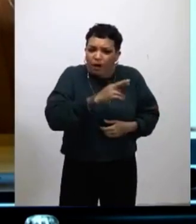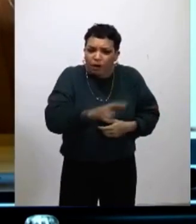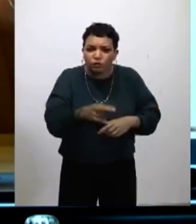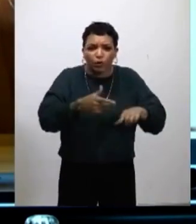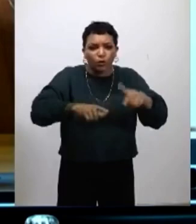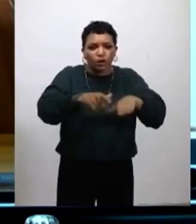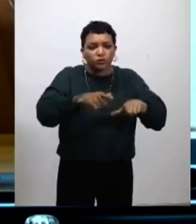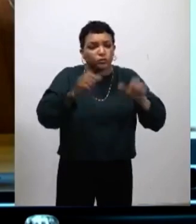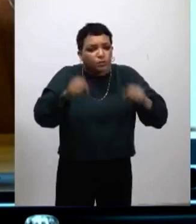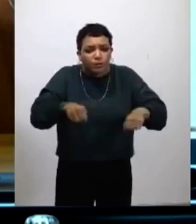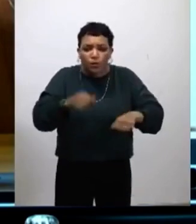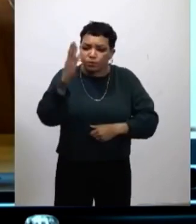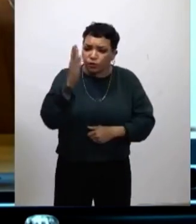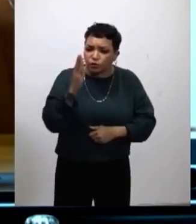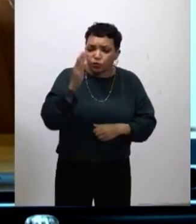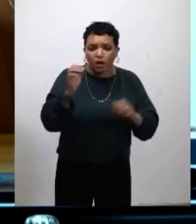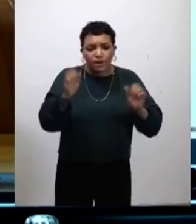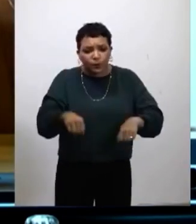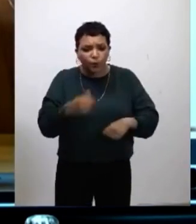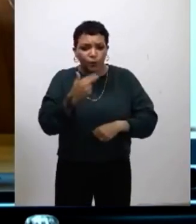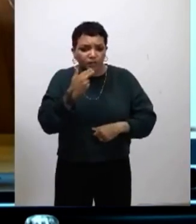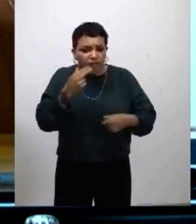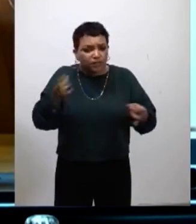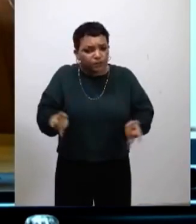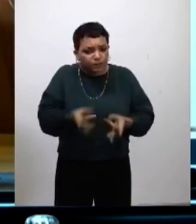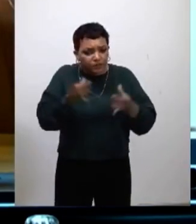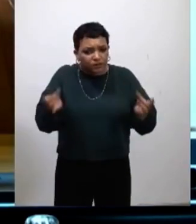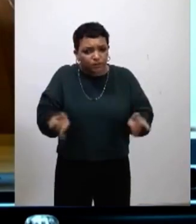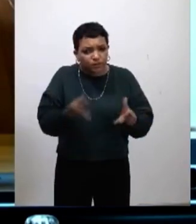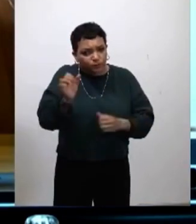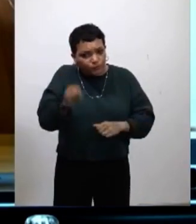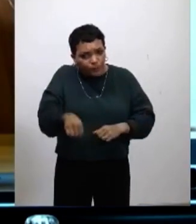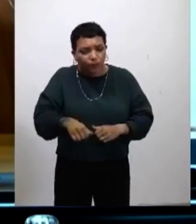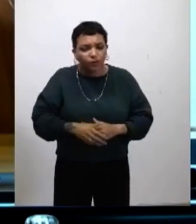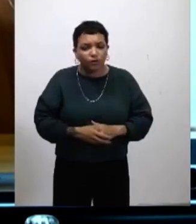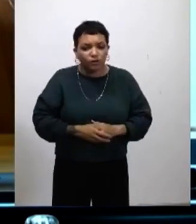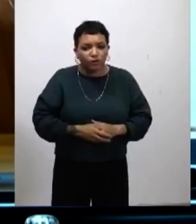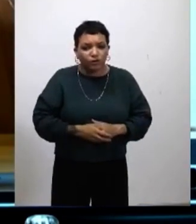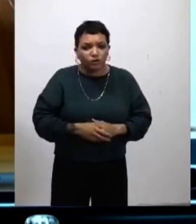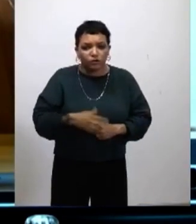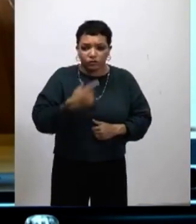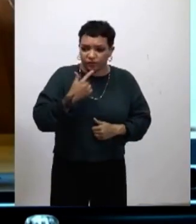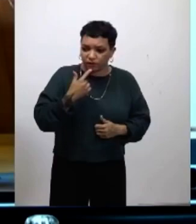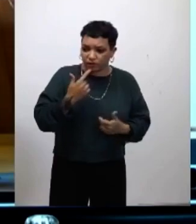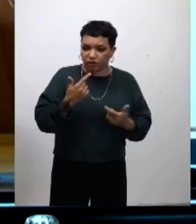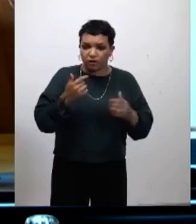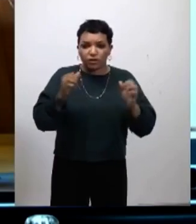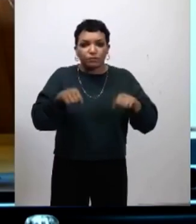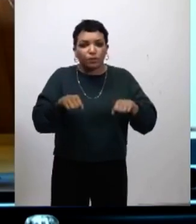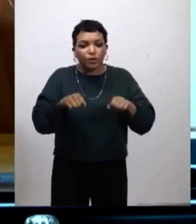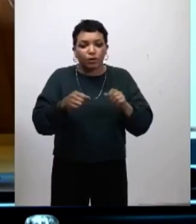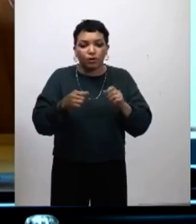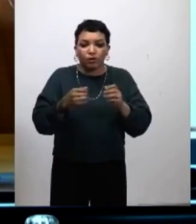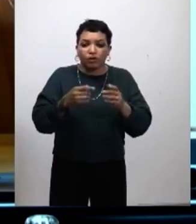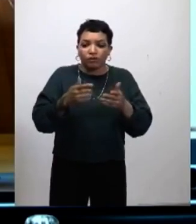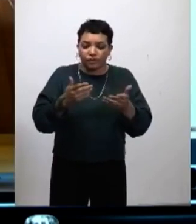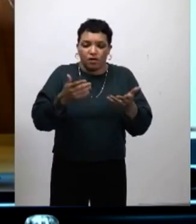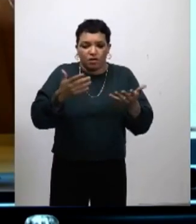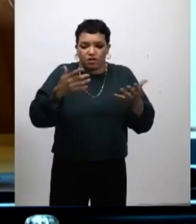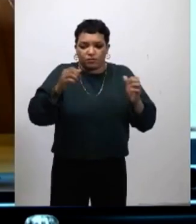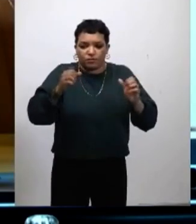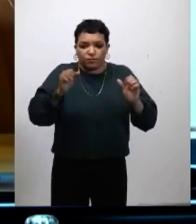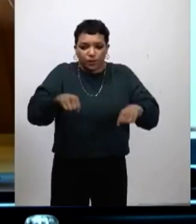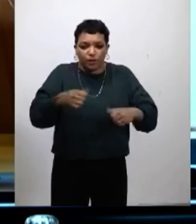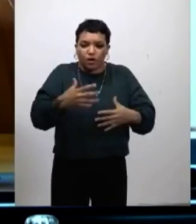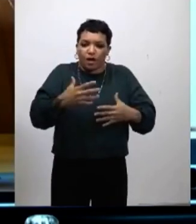vous pouvez en avoir besoin, vous pouvez en avoir un usage. Donc au fond vous aurez plus de produits fiscaux, assumez le fait de vouloir